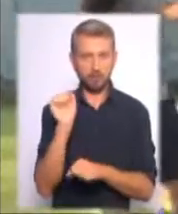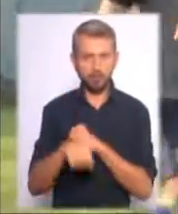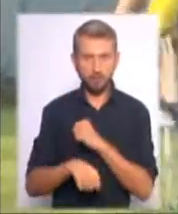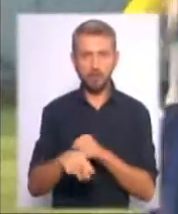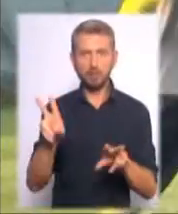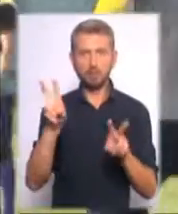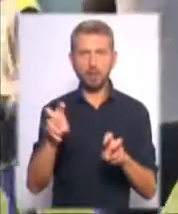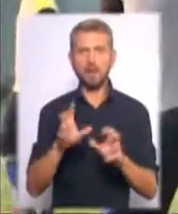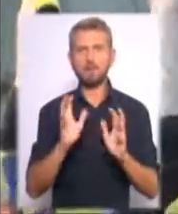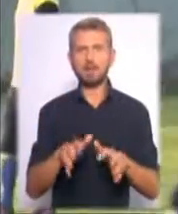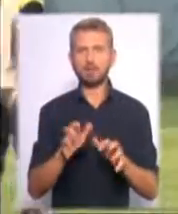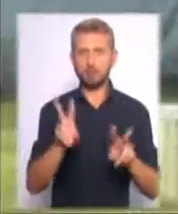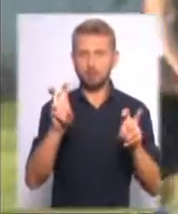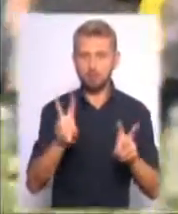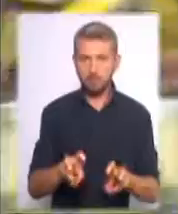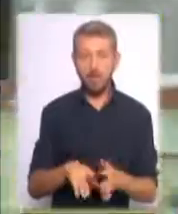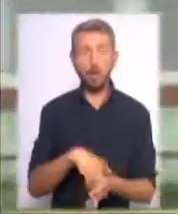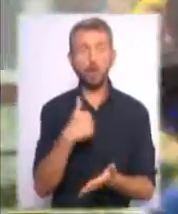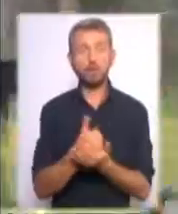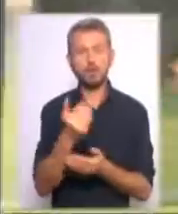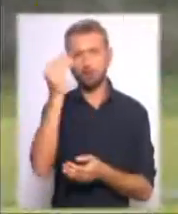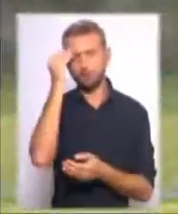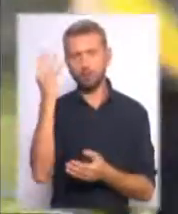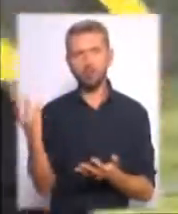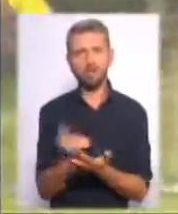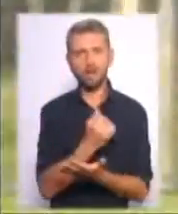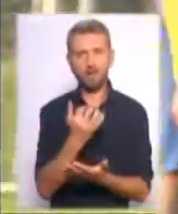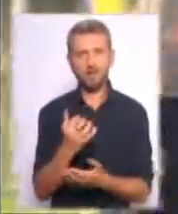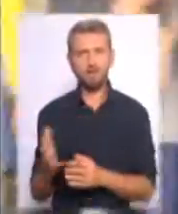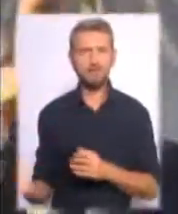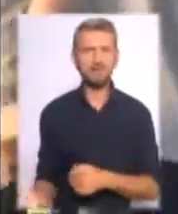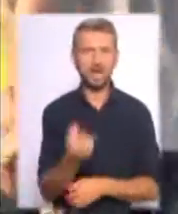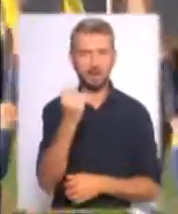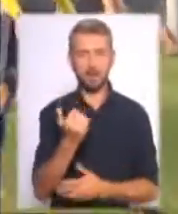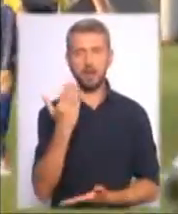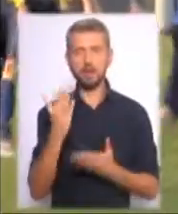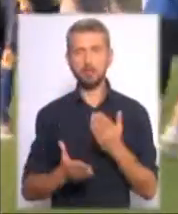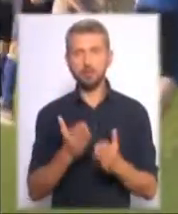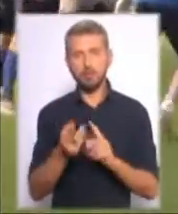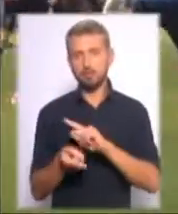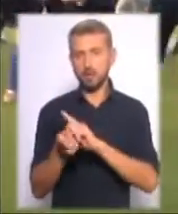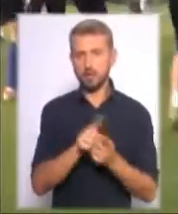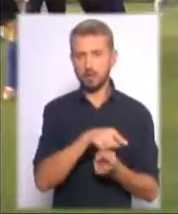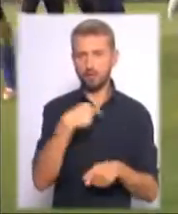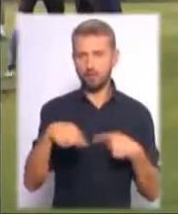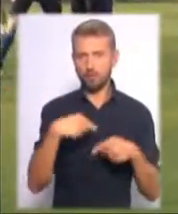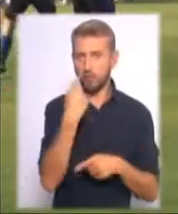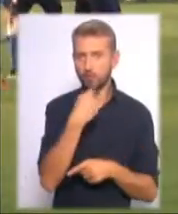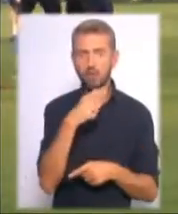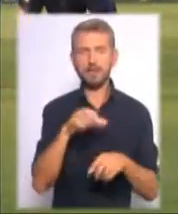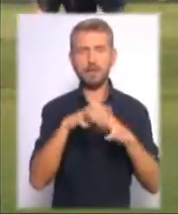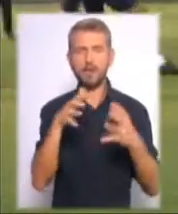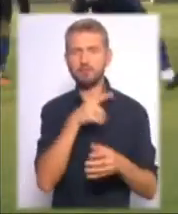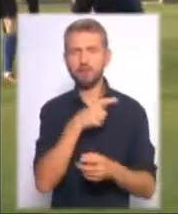її баскетбольними термінами. Головне, на його думку, вигравати підбирання. Якщо перекласти це футбольною мовою, за м'яч під час